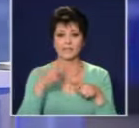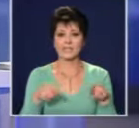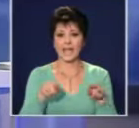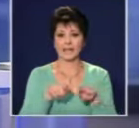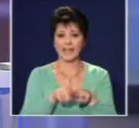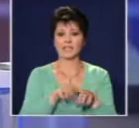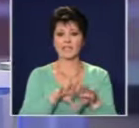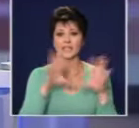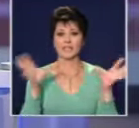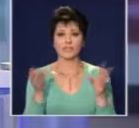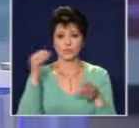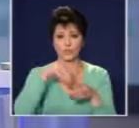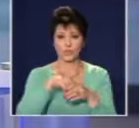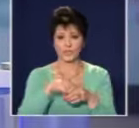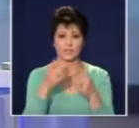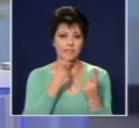Музиката